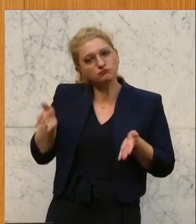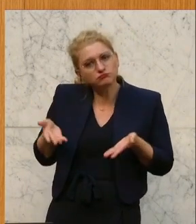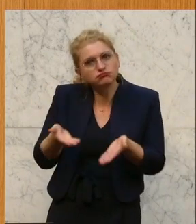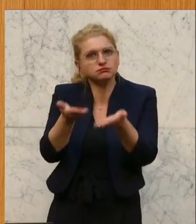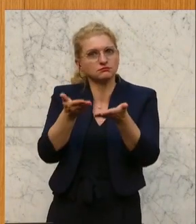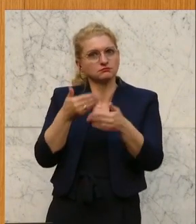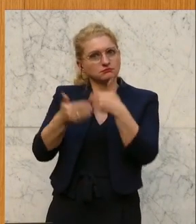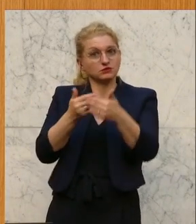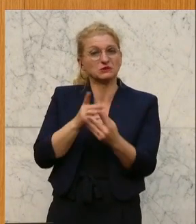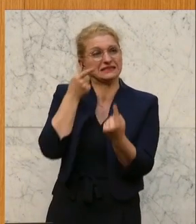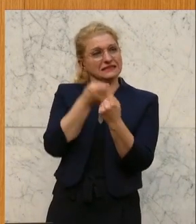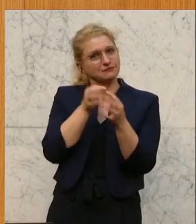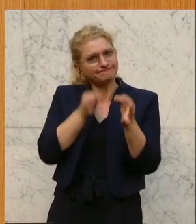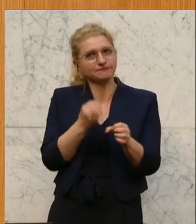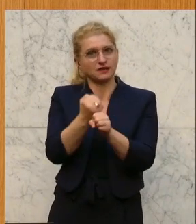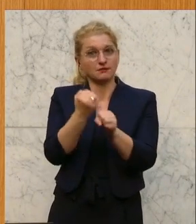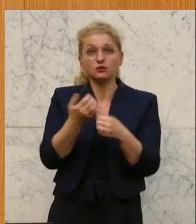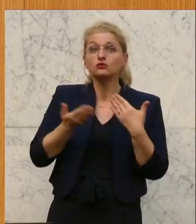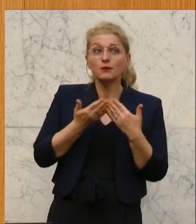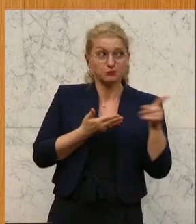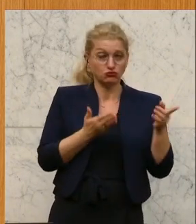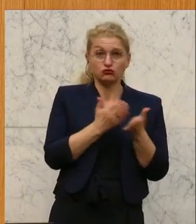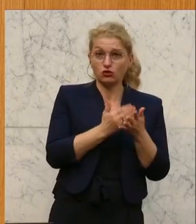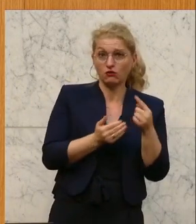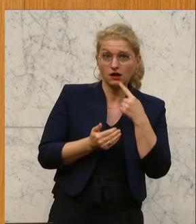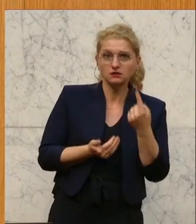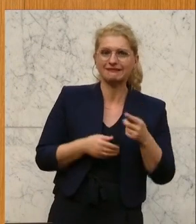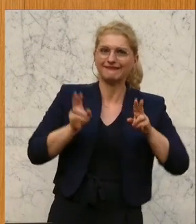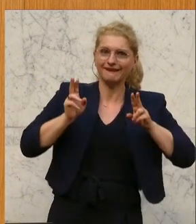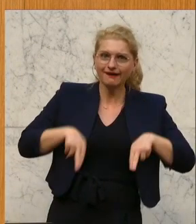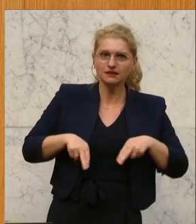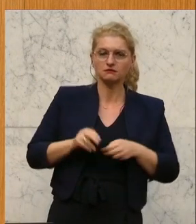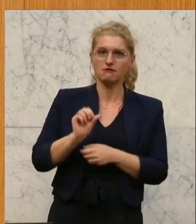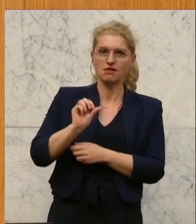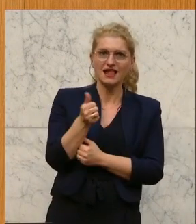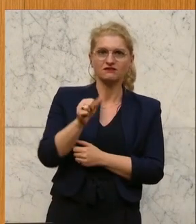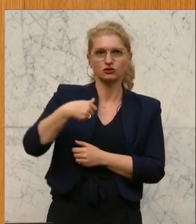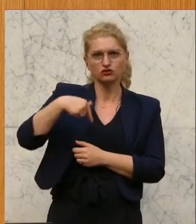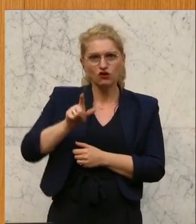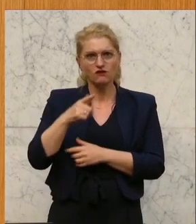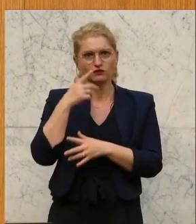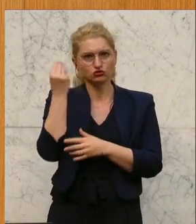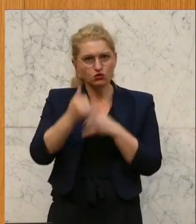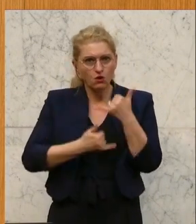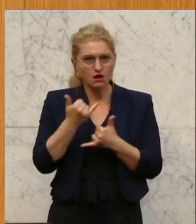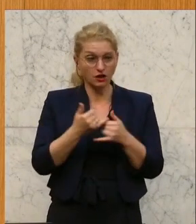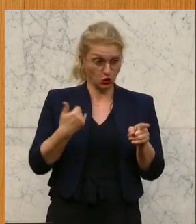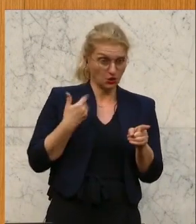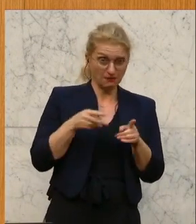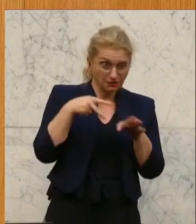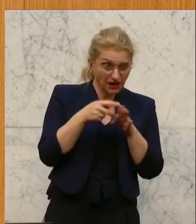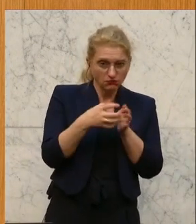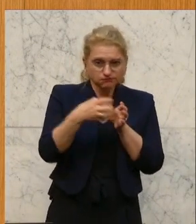arbeiten. Und wir haben es schon gehört, zum Beispiel das Recht auf ein elftes und zwölftes Schuljahr für Jugendliche mit Behinderung, da